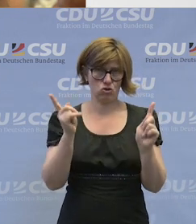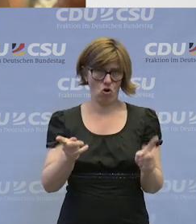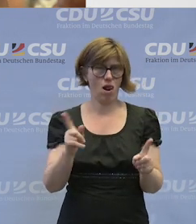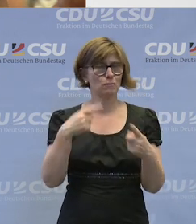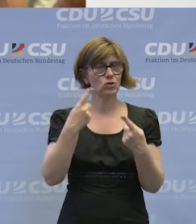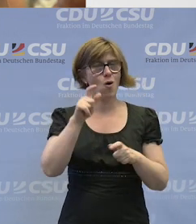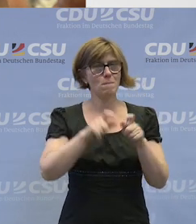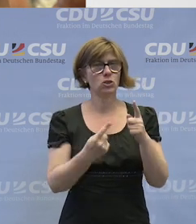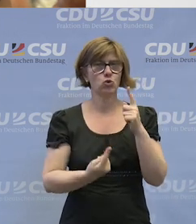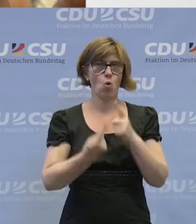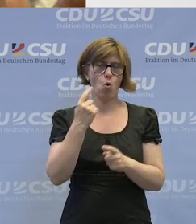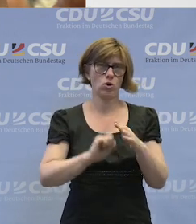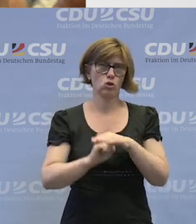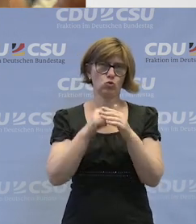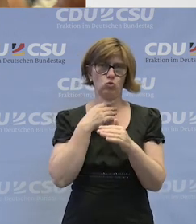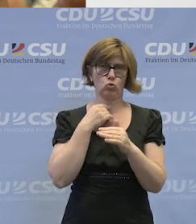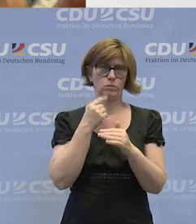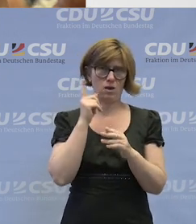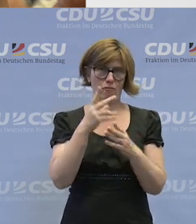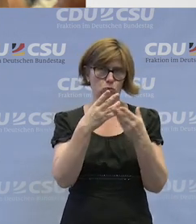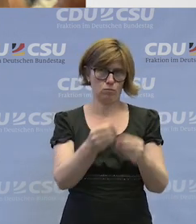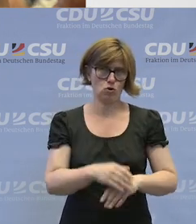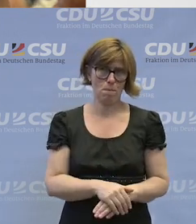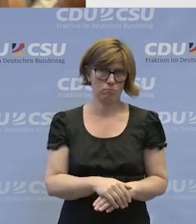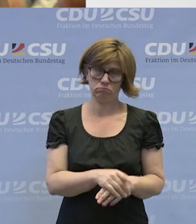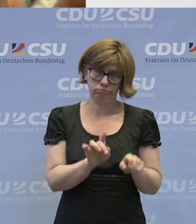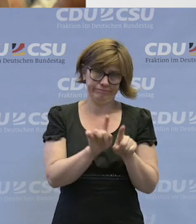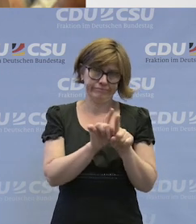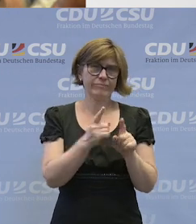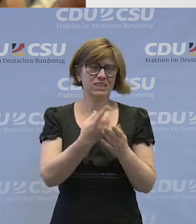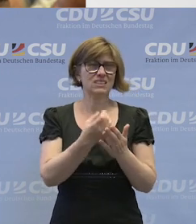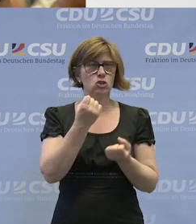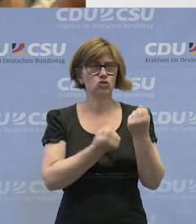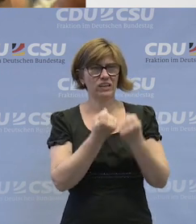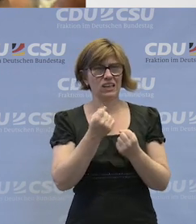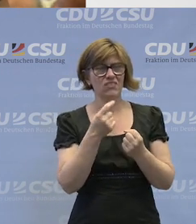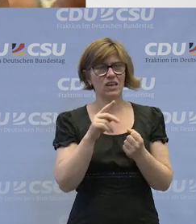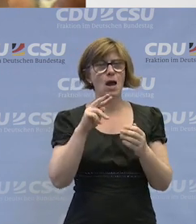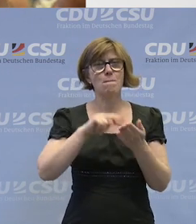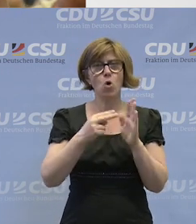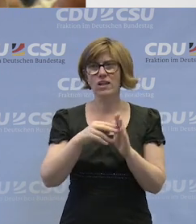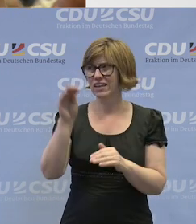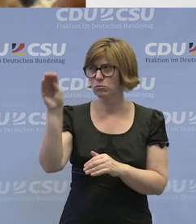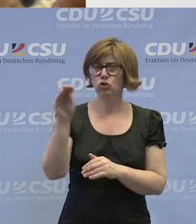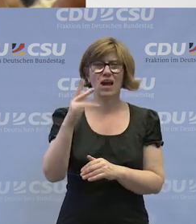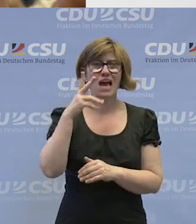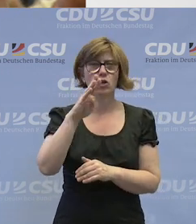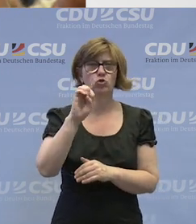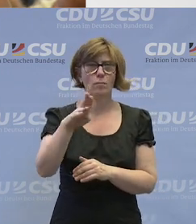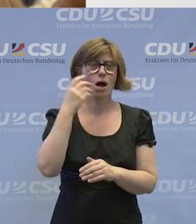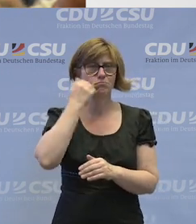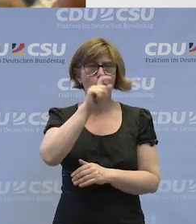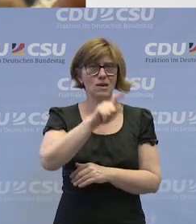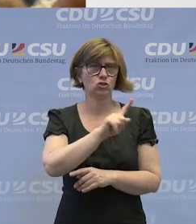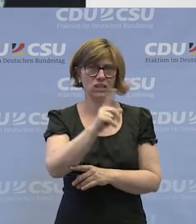dann muss das auch für Menschen mit hohem Unterstützungsbedarf gelten. Und das ist so ein Stück der Appell an die Politik, Herr Schummer, dass diese Menschen nicht vergessen werden.